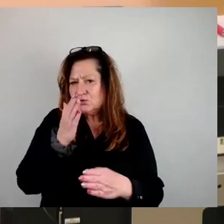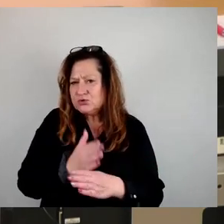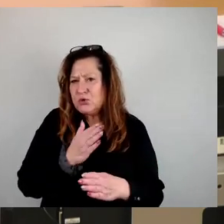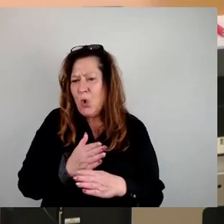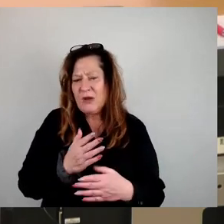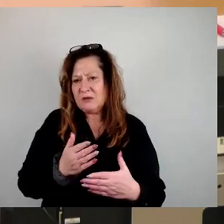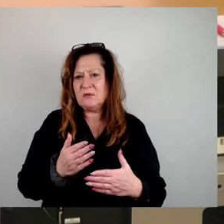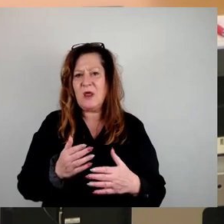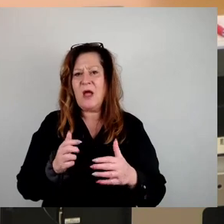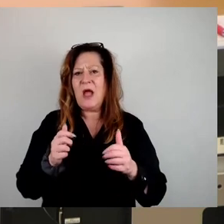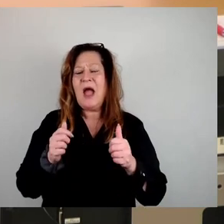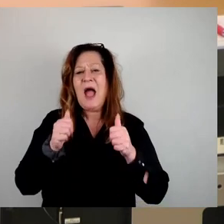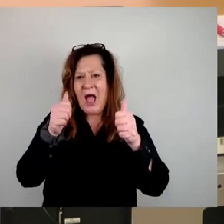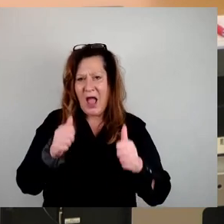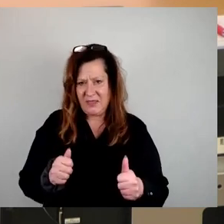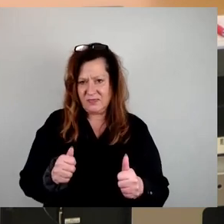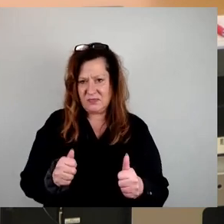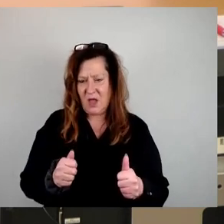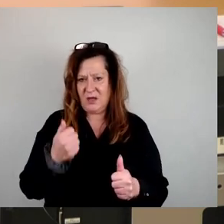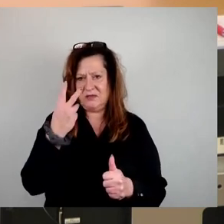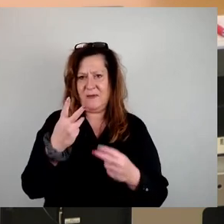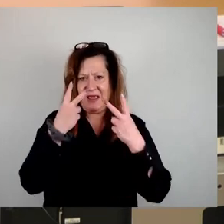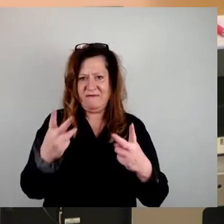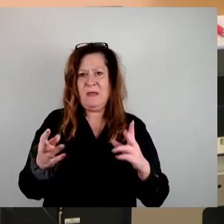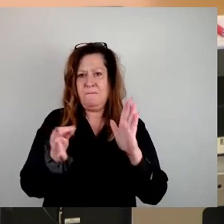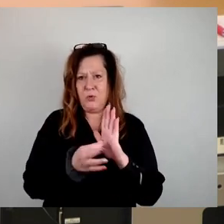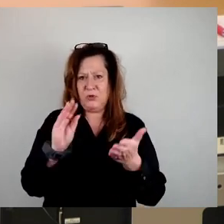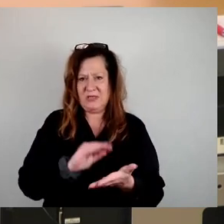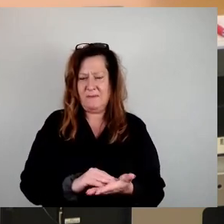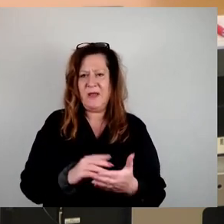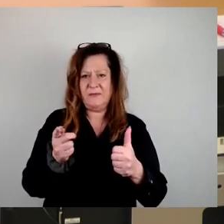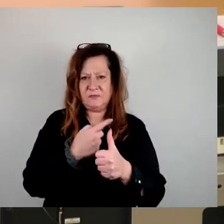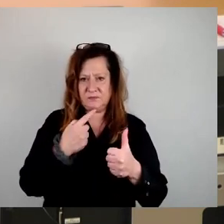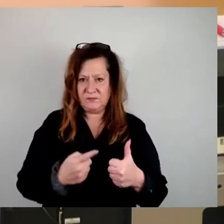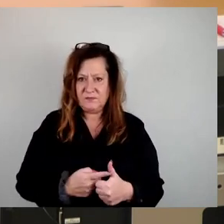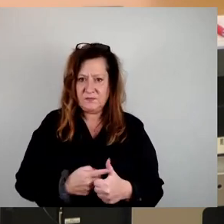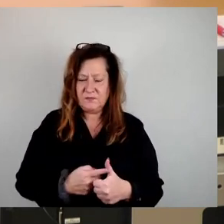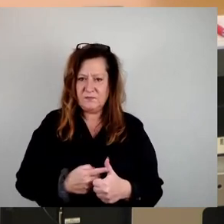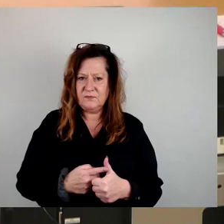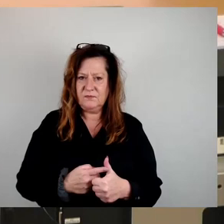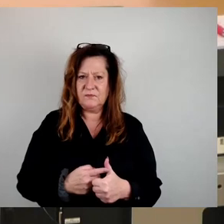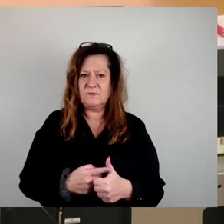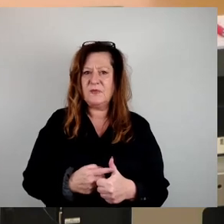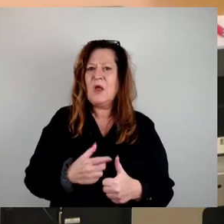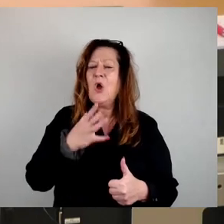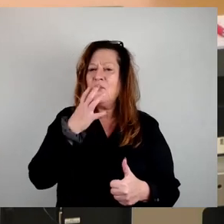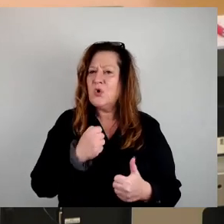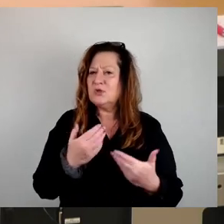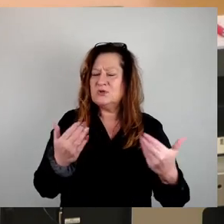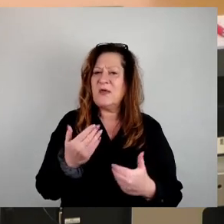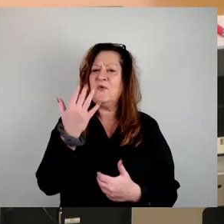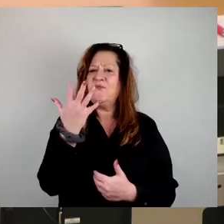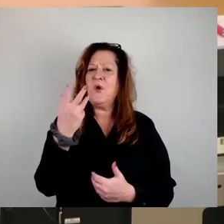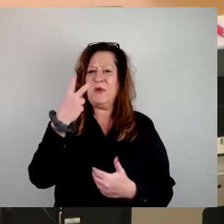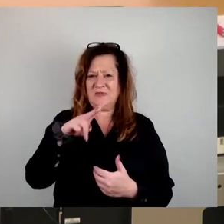der zwei wichtige Punkte enthält. Erstens. Wir wollen, mindestens 25 % der